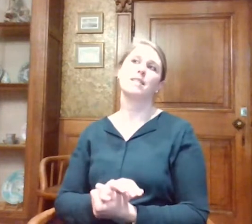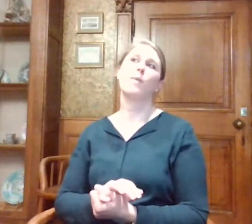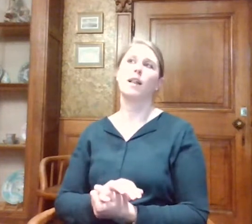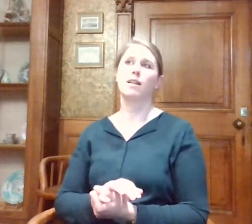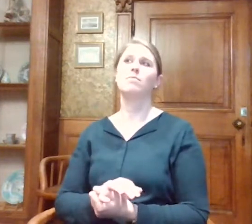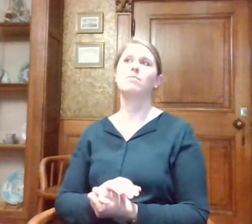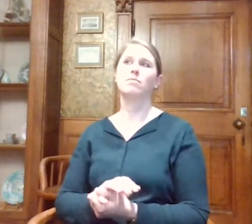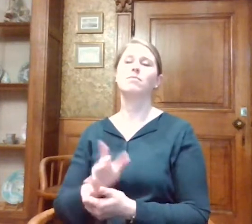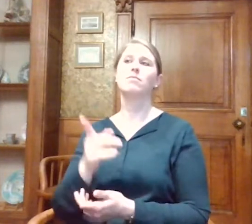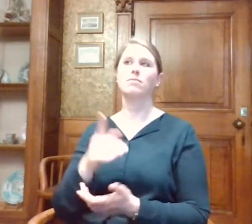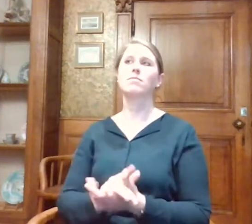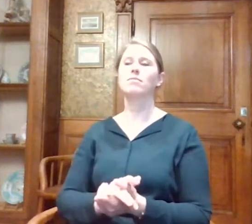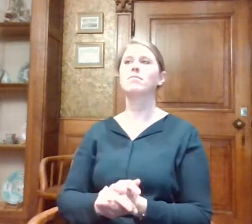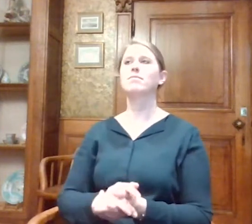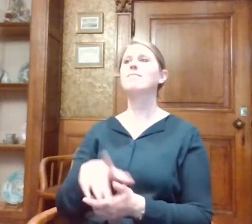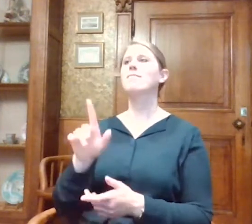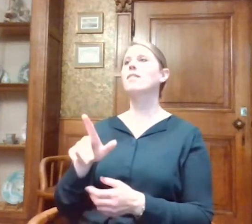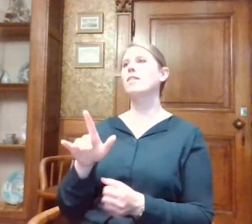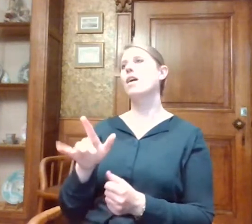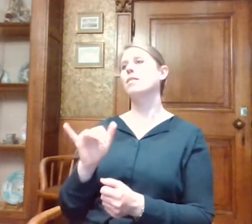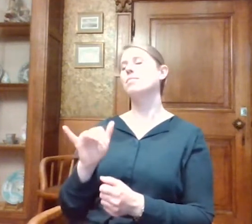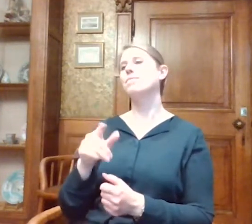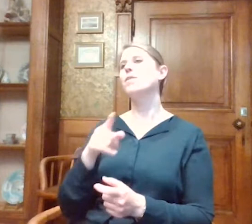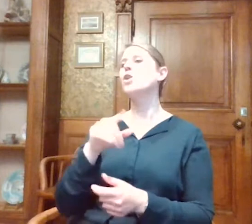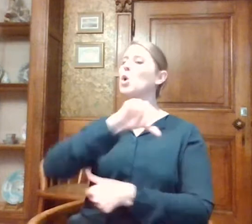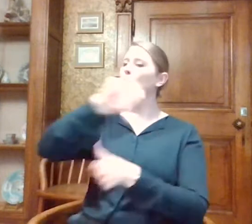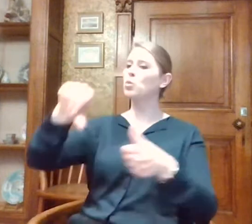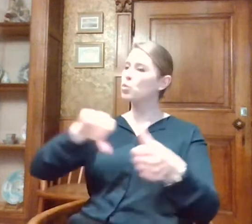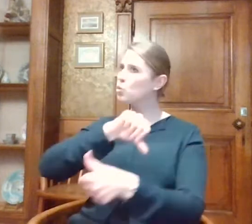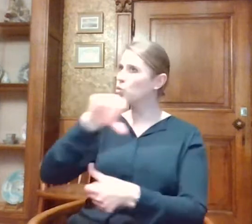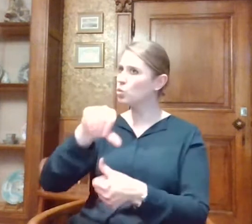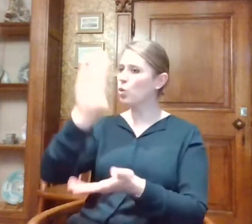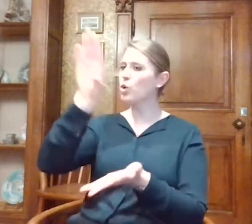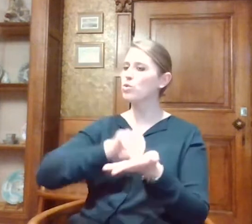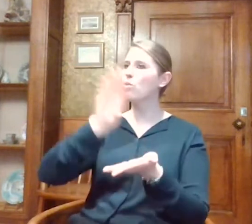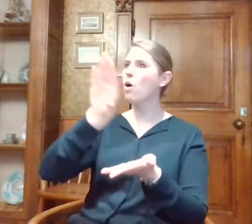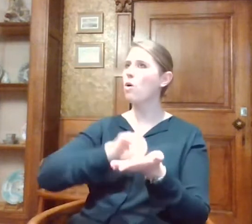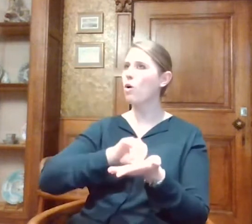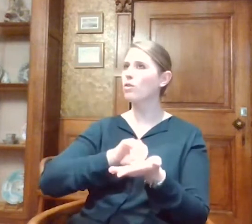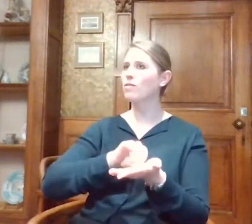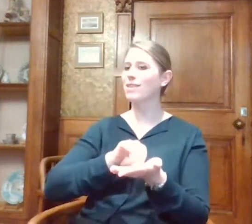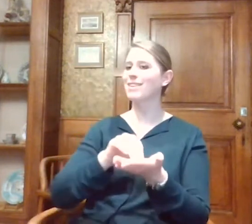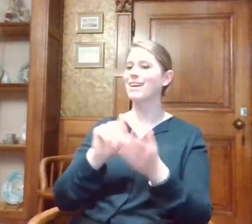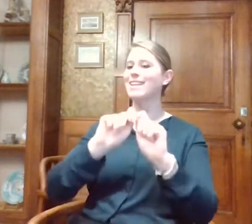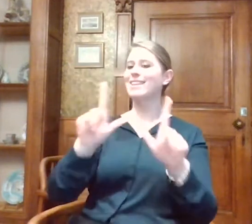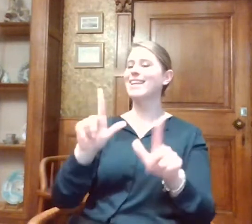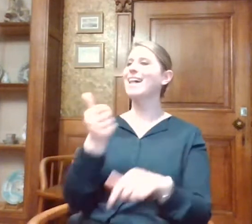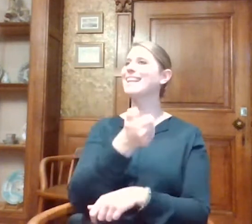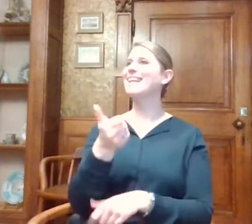Ja, dus de tour wordt eigenlijk gedownload in de taal van je telefoon.